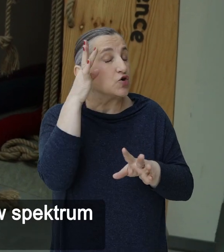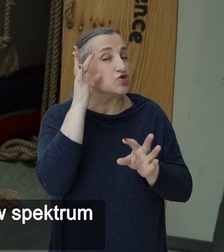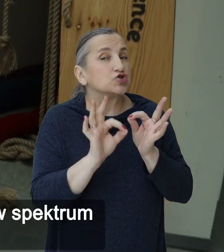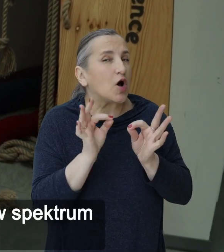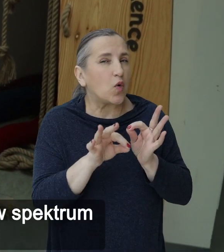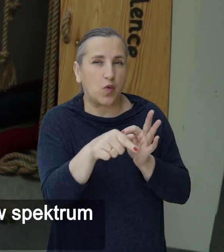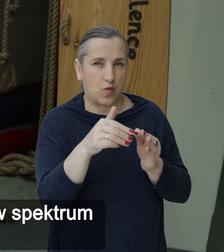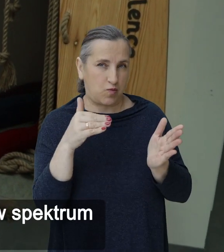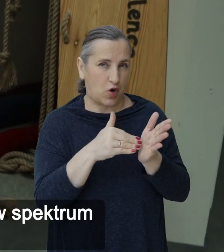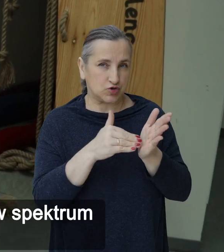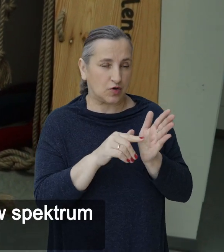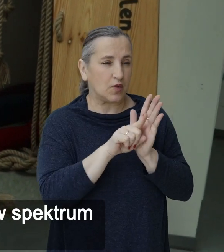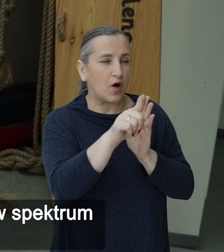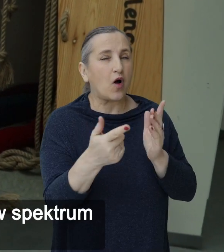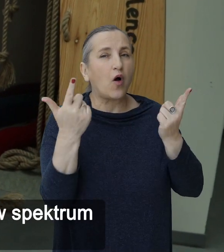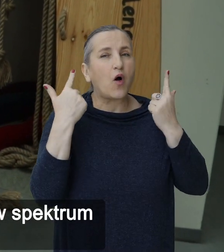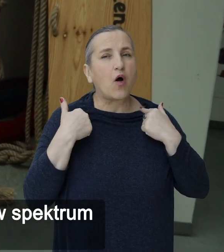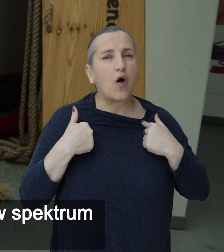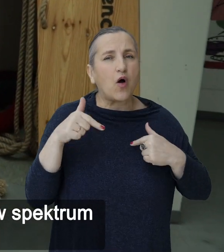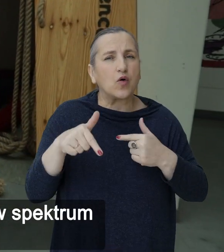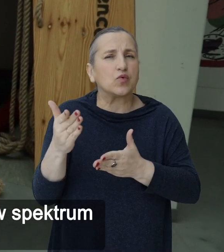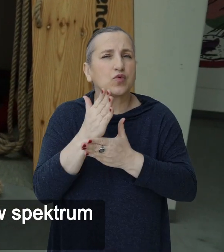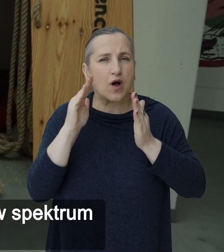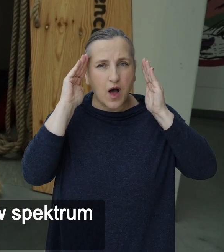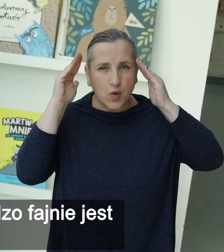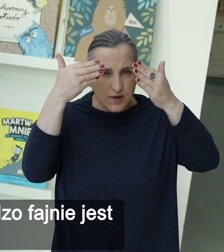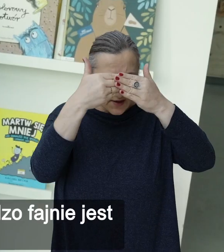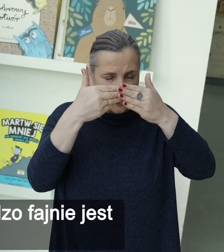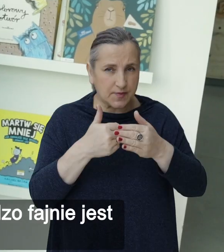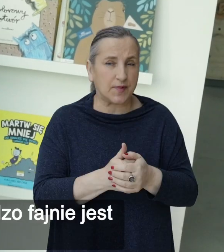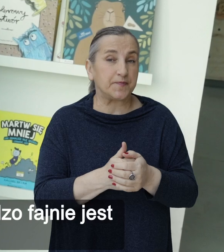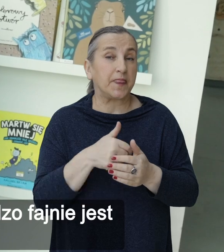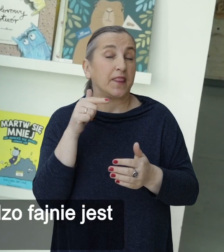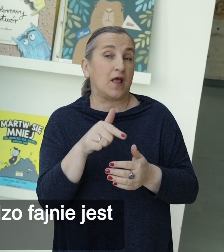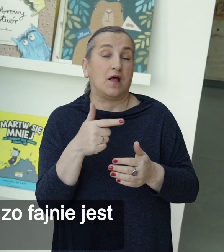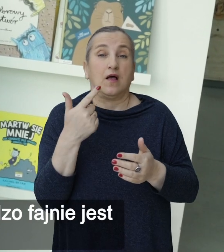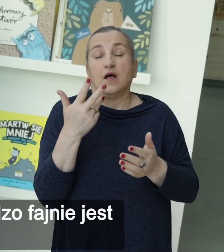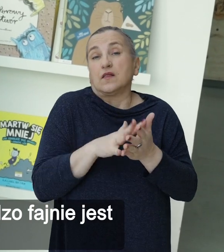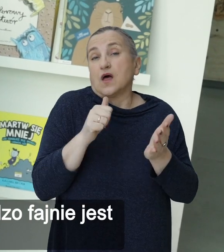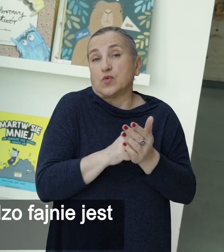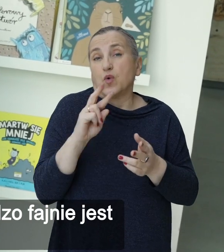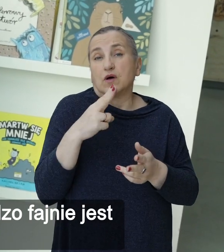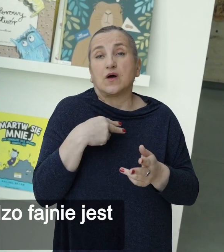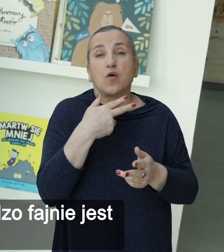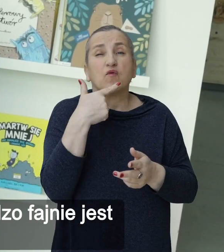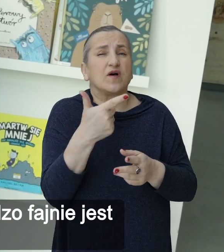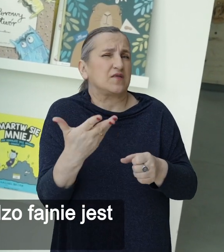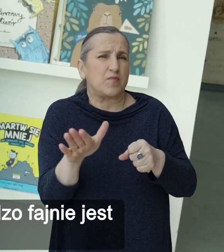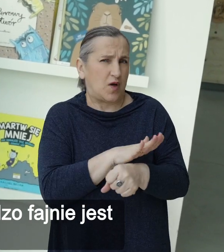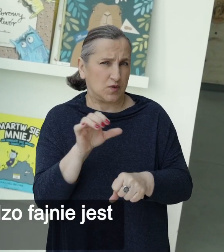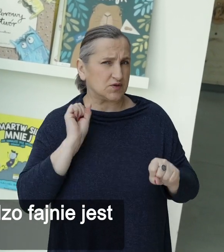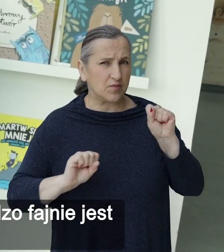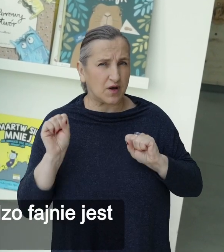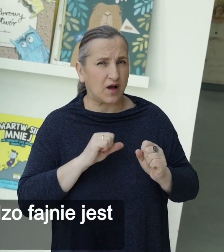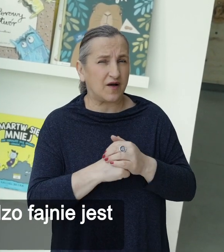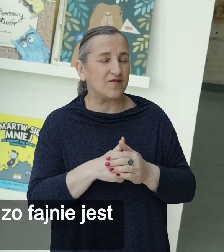jest to potrzebne dla osób ze spektrum autyzmu. Jeżeli mówimy o niepełnosprawności, to bardzo